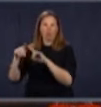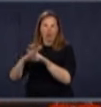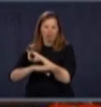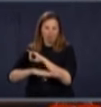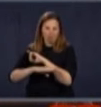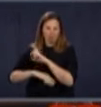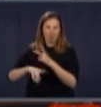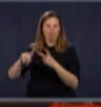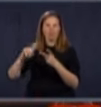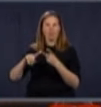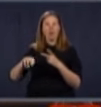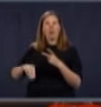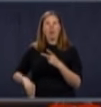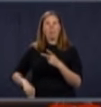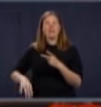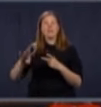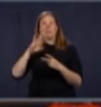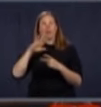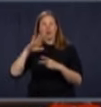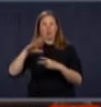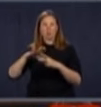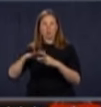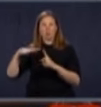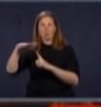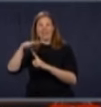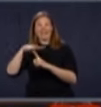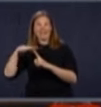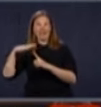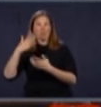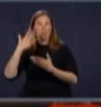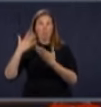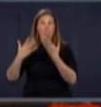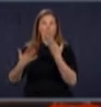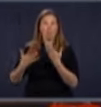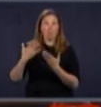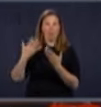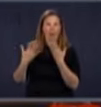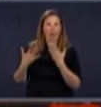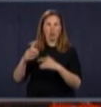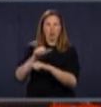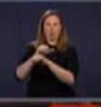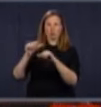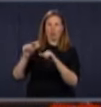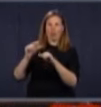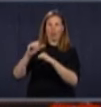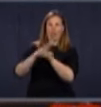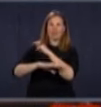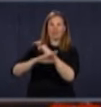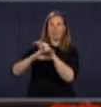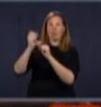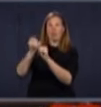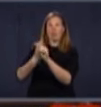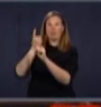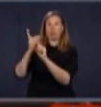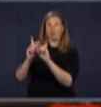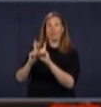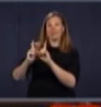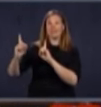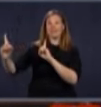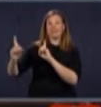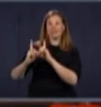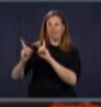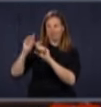ministre a évoqué un scénario qui laisse entendre qu'il pourrait y avoir seulement de l'école à distance pour le secondaire à compter de